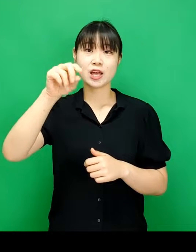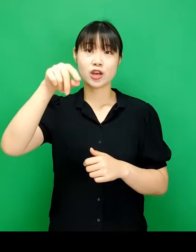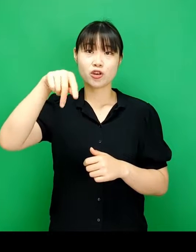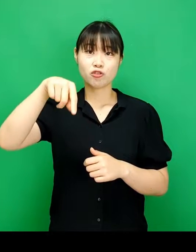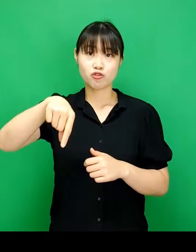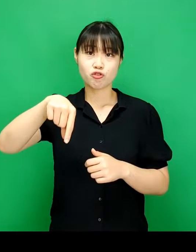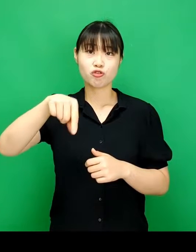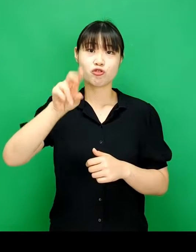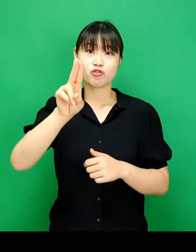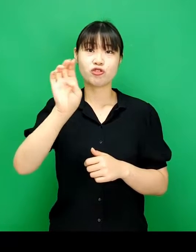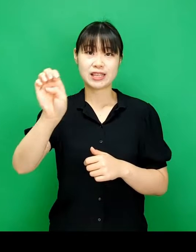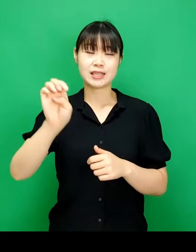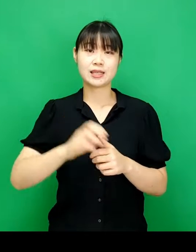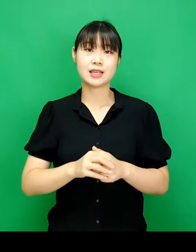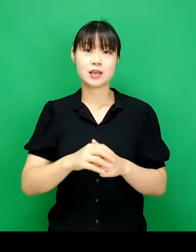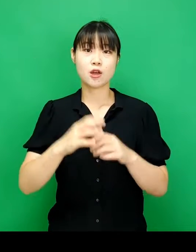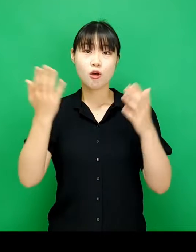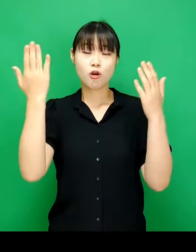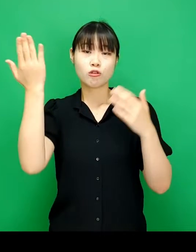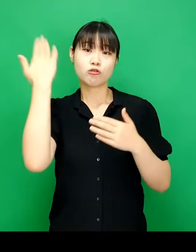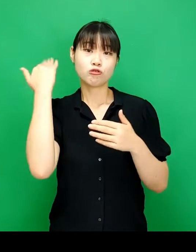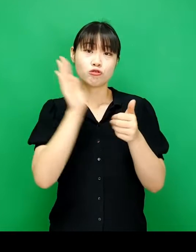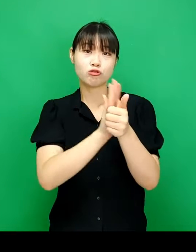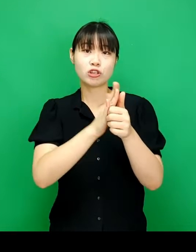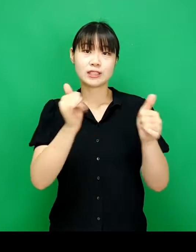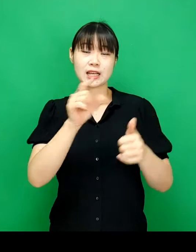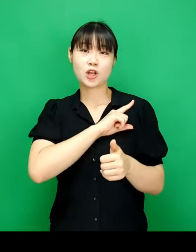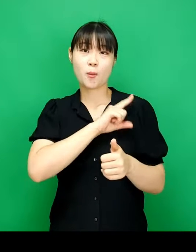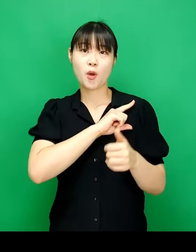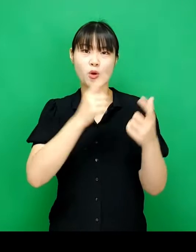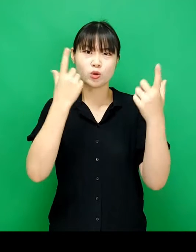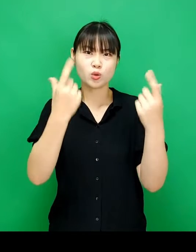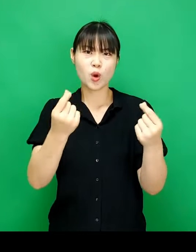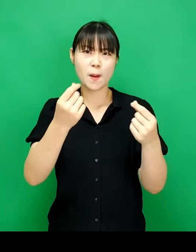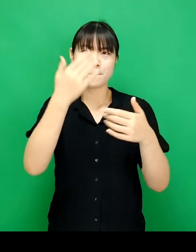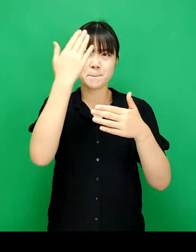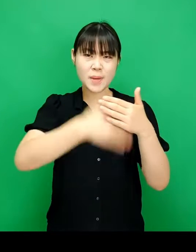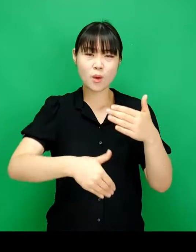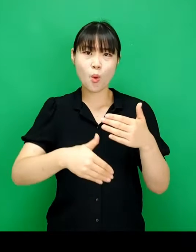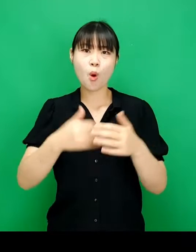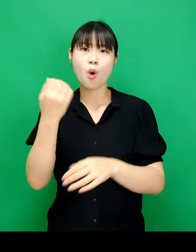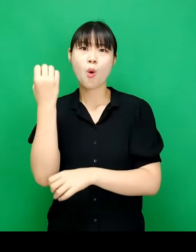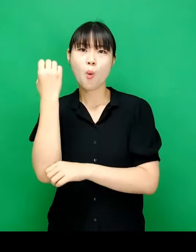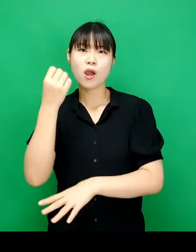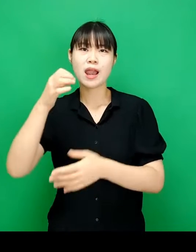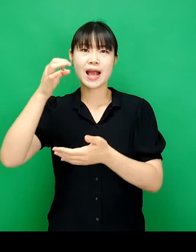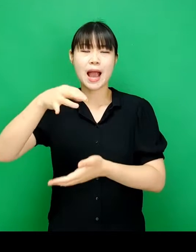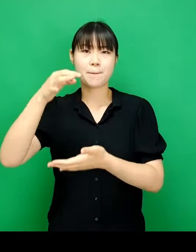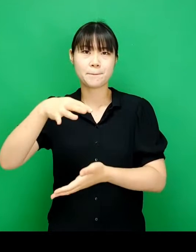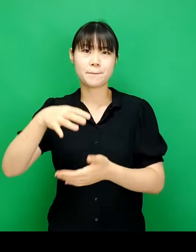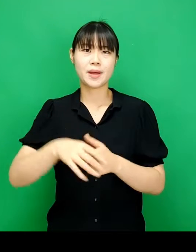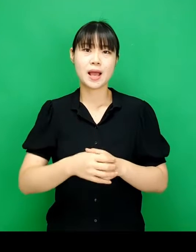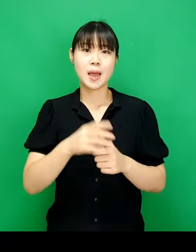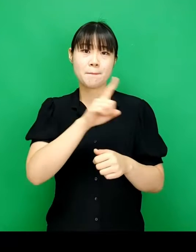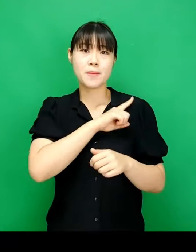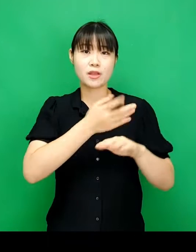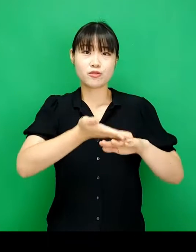후원자 성명의 중복 값을 제거하고 고유한 값을 세줍니다